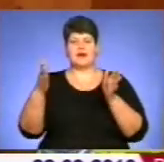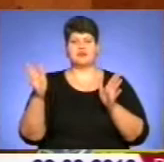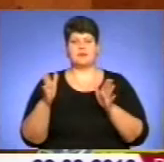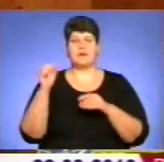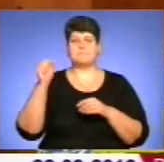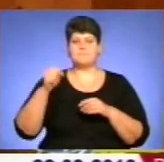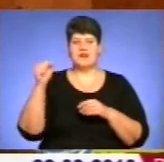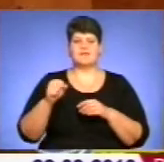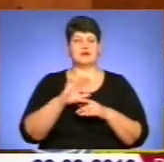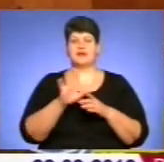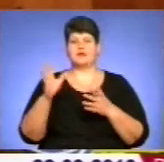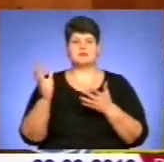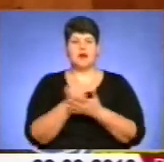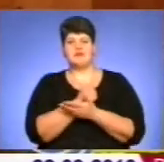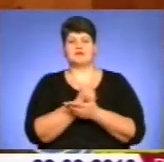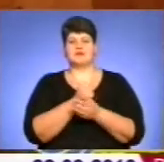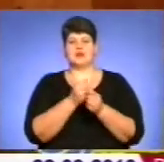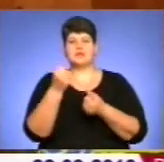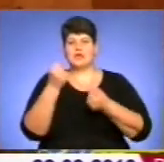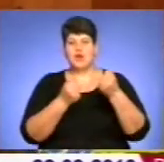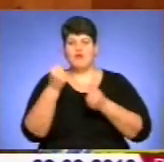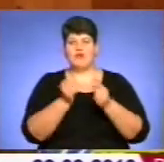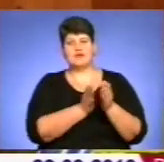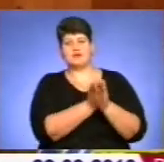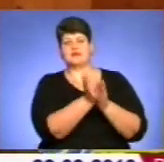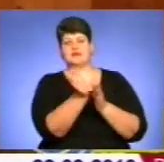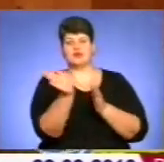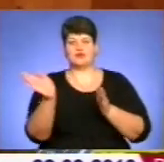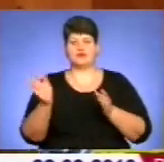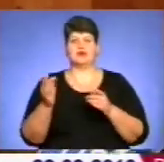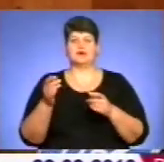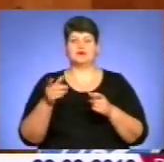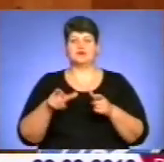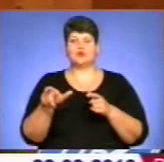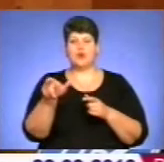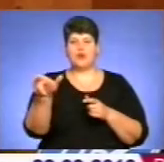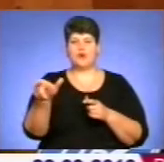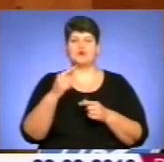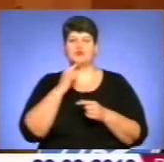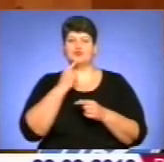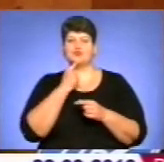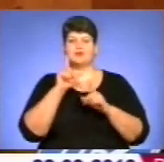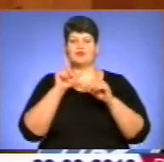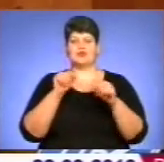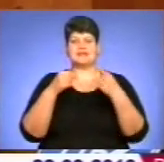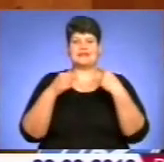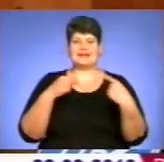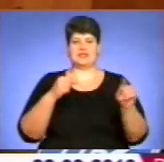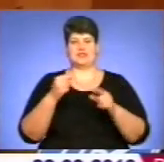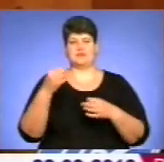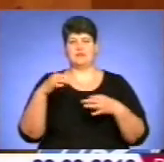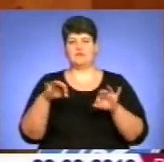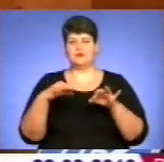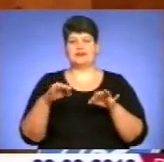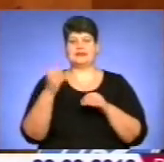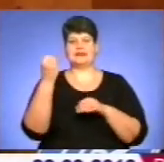справилися з керуванням, і зійшов з траси, затруднив проїзд іншого віду транспорту. На 13